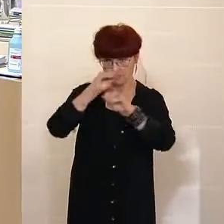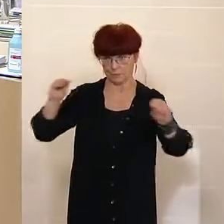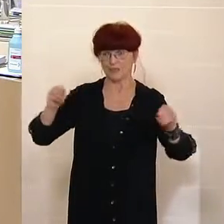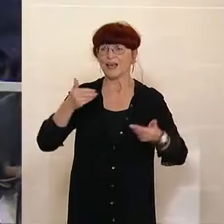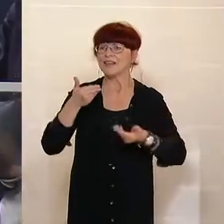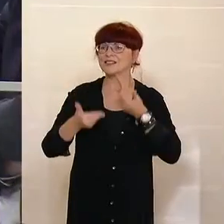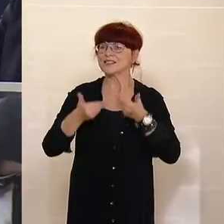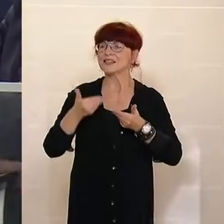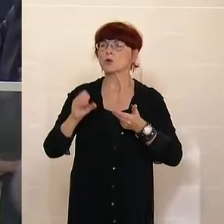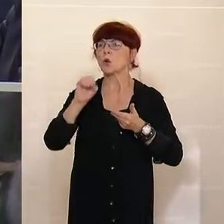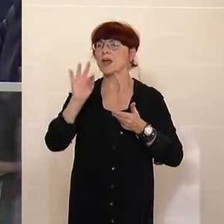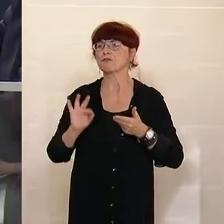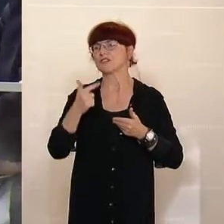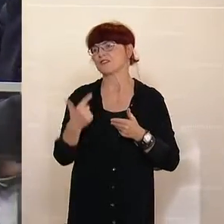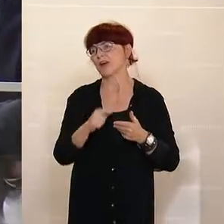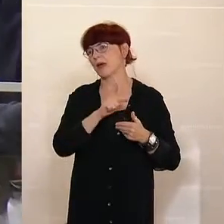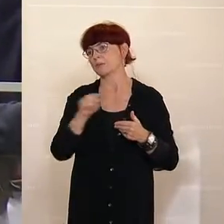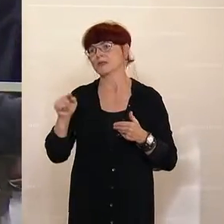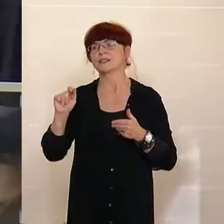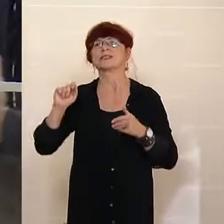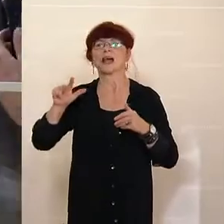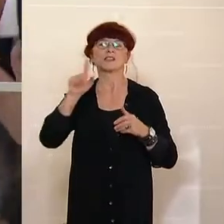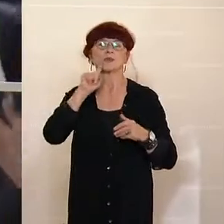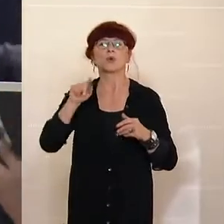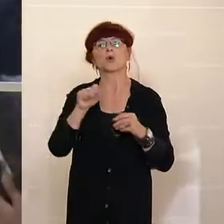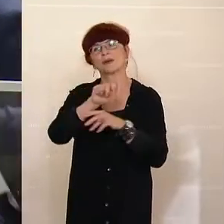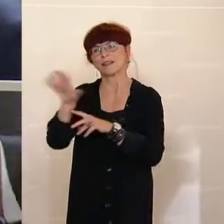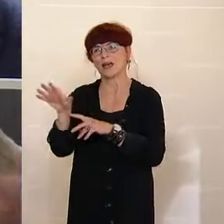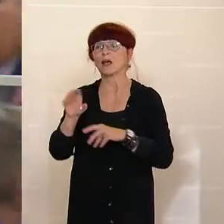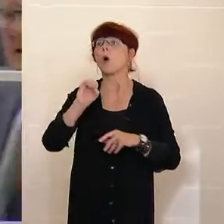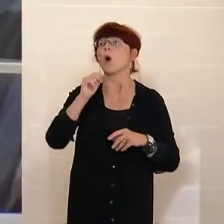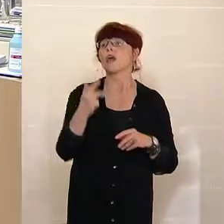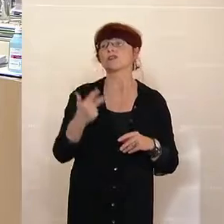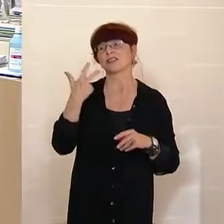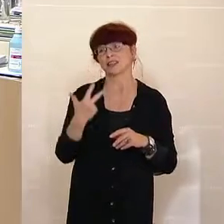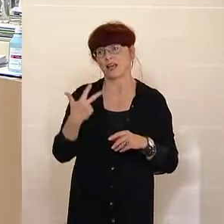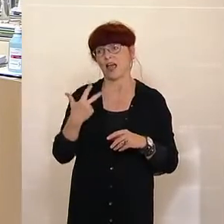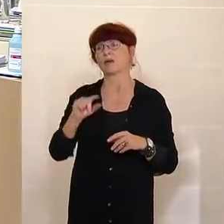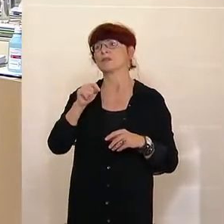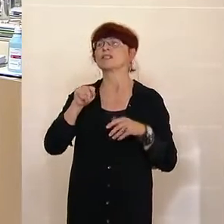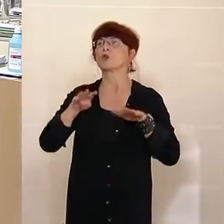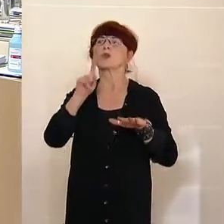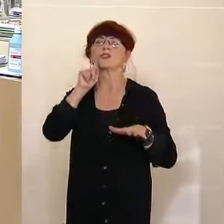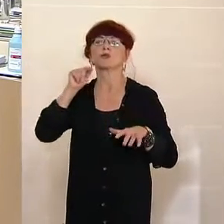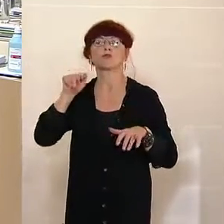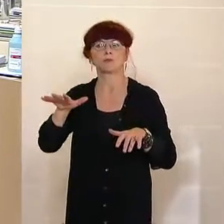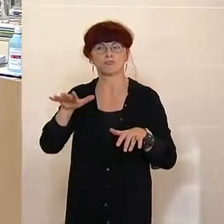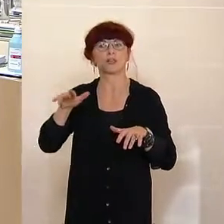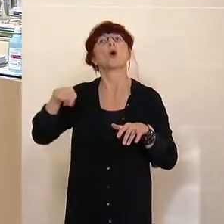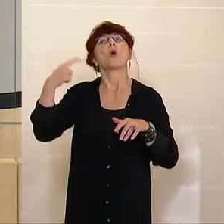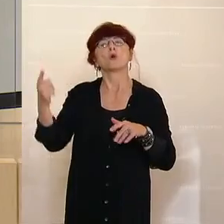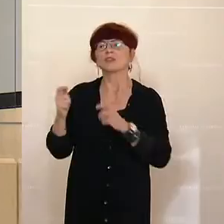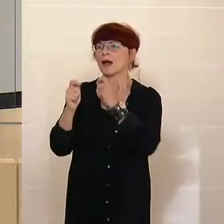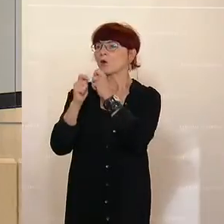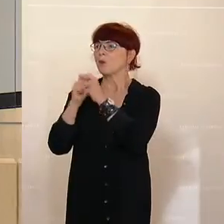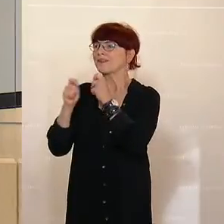wieder dabei. Es geht ihr gut. Das freut uns alle. Bis 19.15 Uhr und dann anschließend, wie üblich, senden wir es kommentiert in